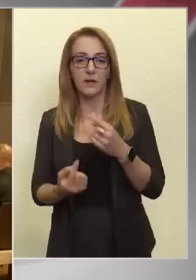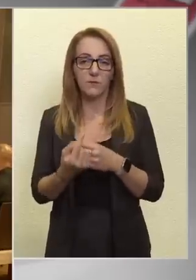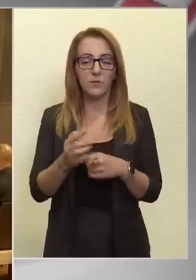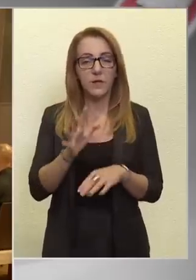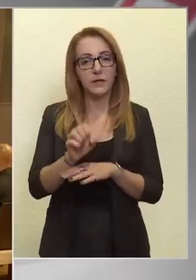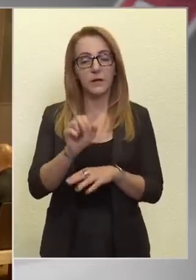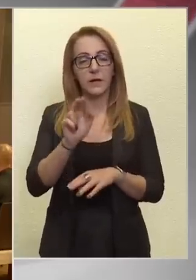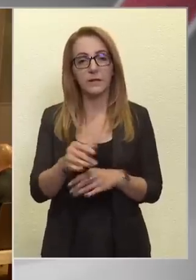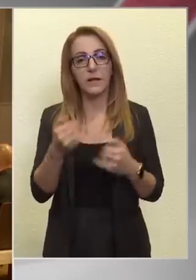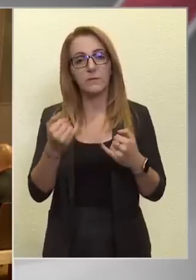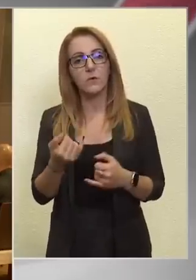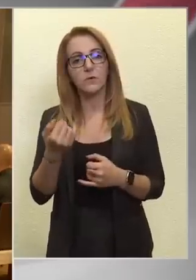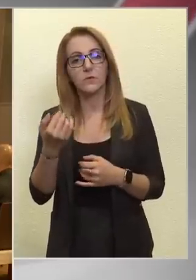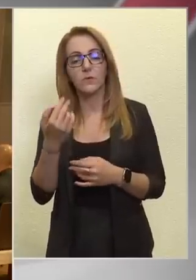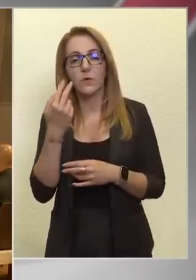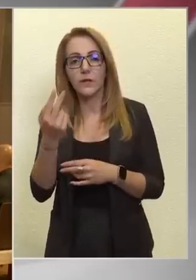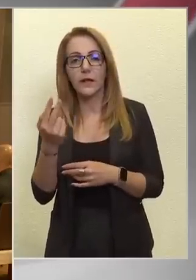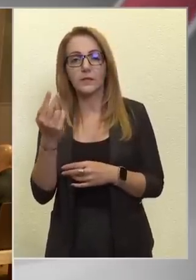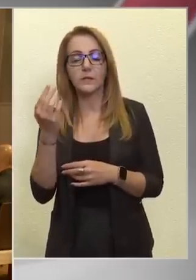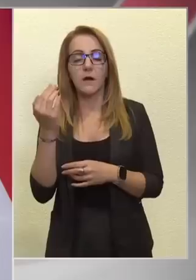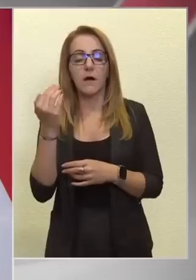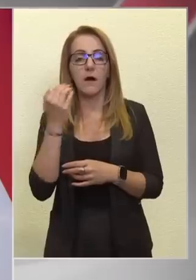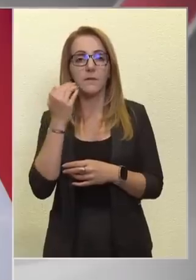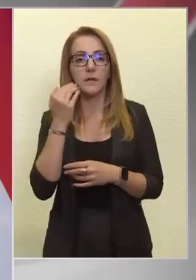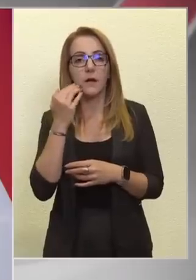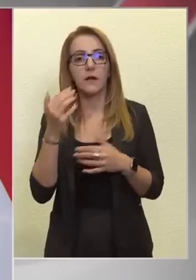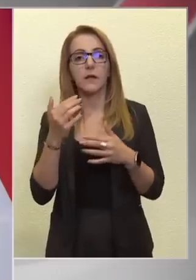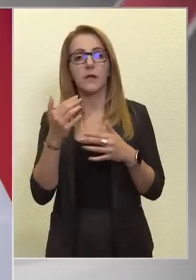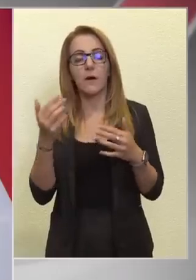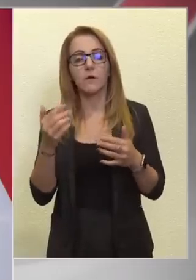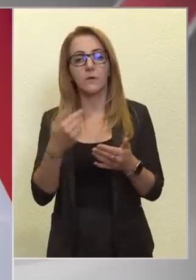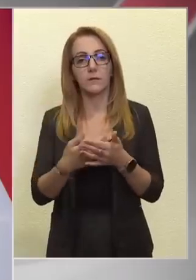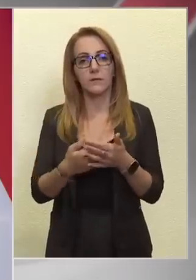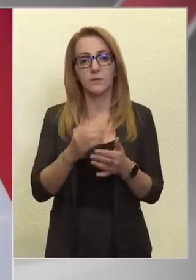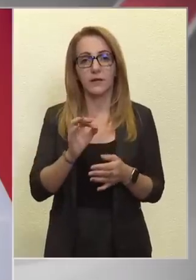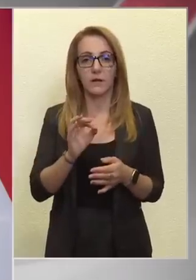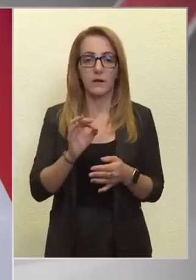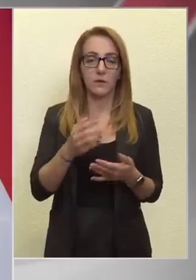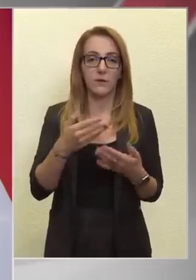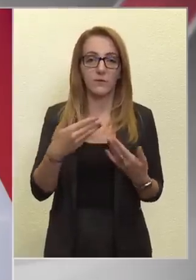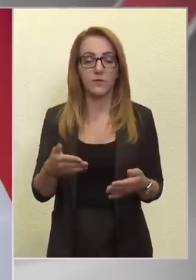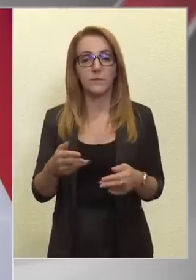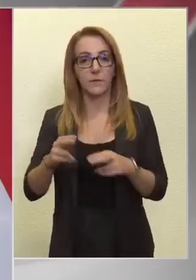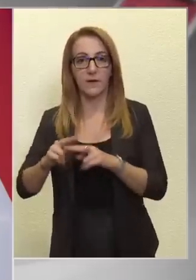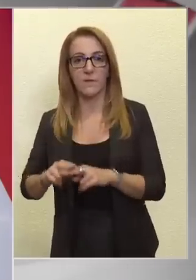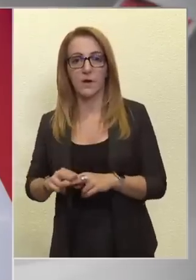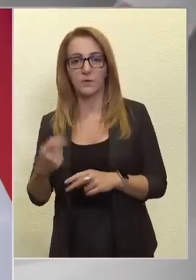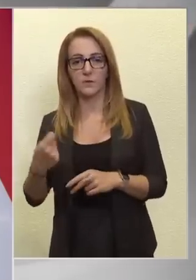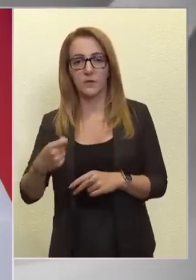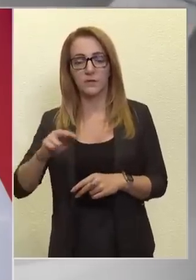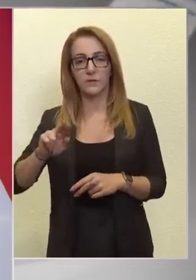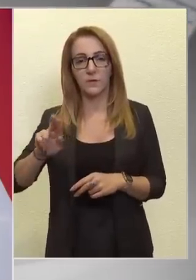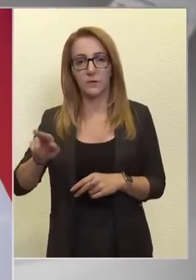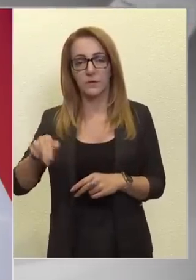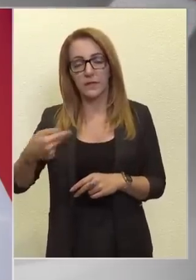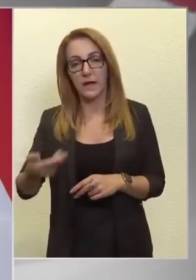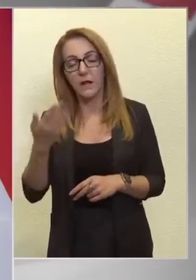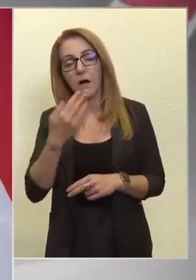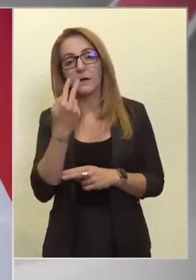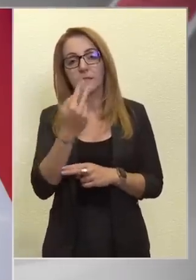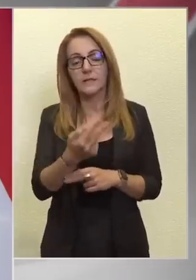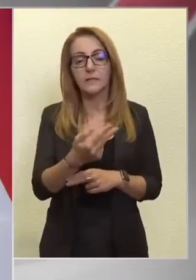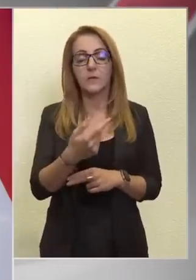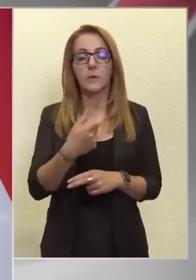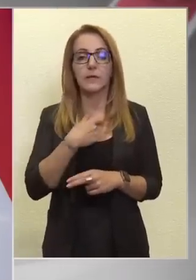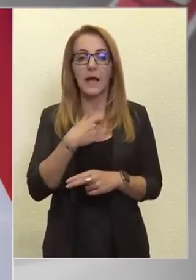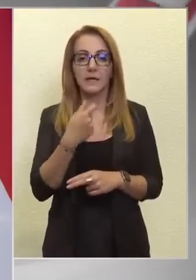látja amerikai makra a gazdaságnak? Jó vagy rossz az ámba? Maradjunk a szankcióknál, tehát ha csak azt nézzük, hogy mennyibe kerül a